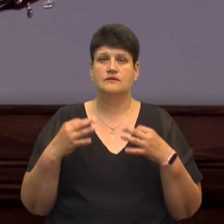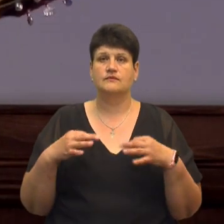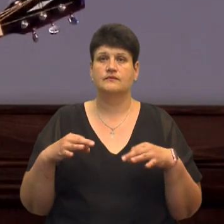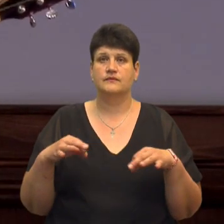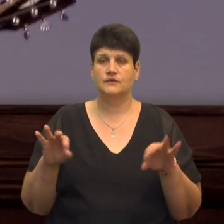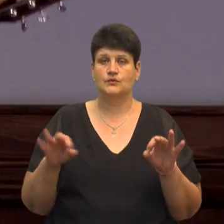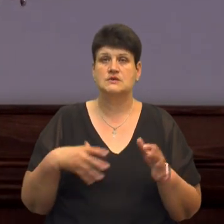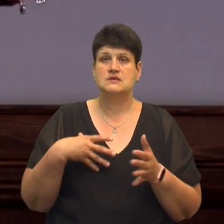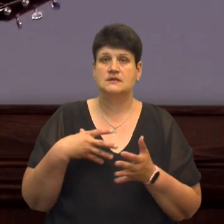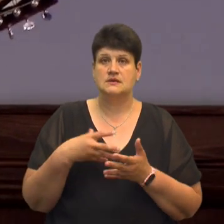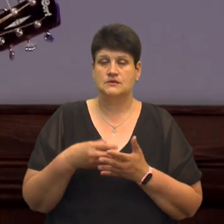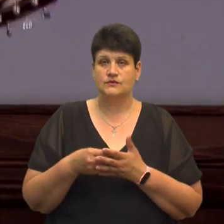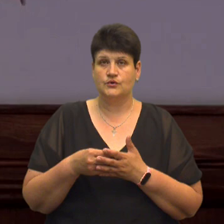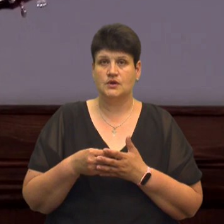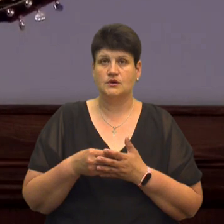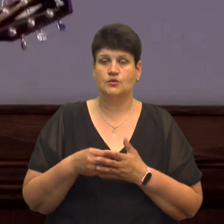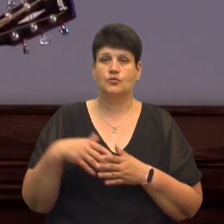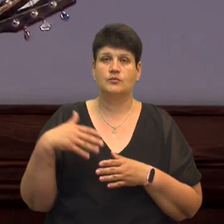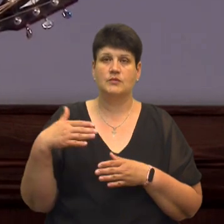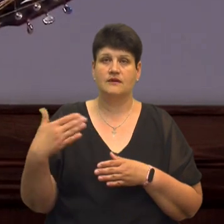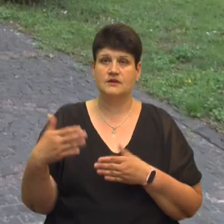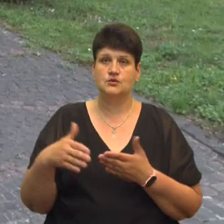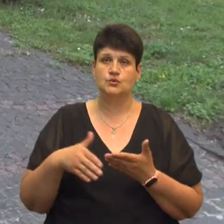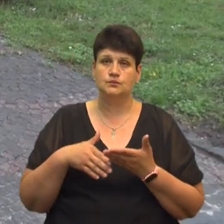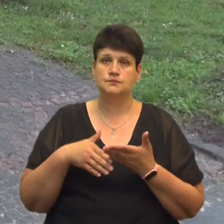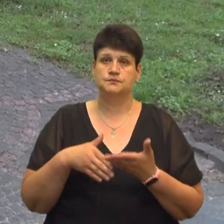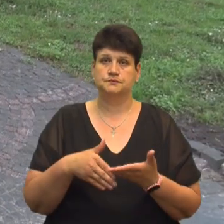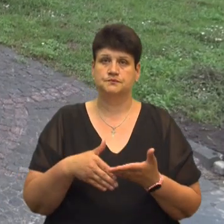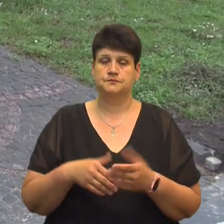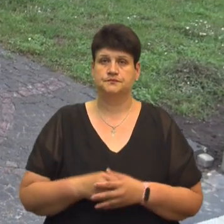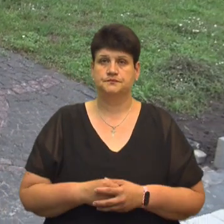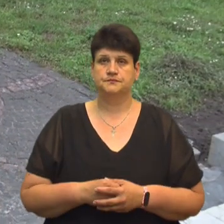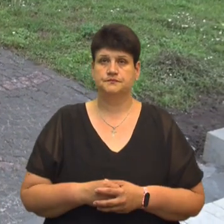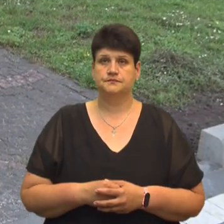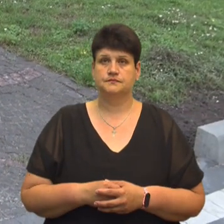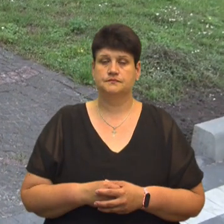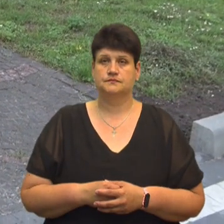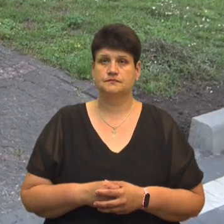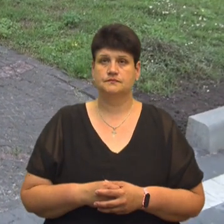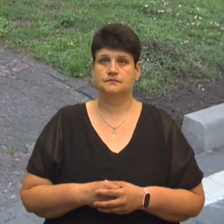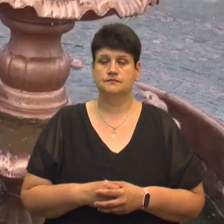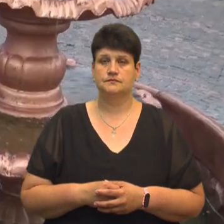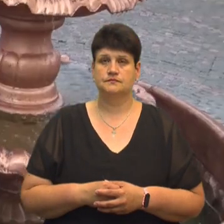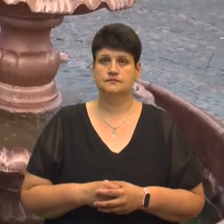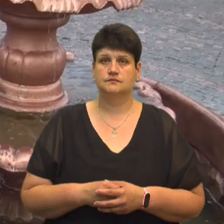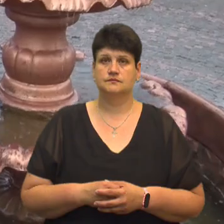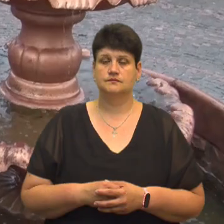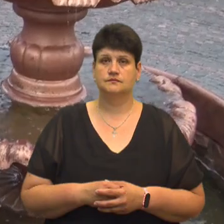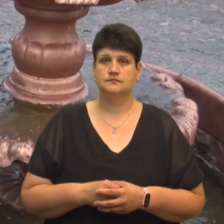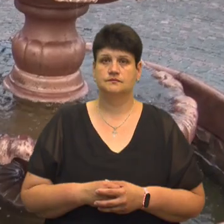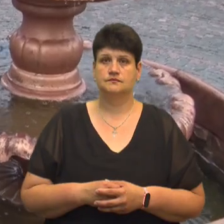своєю провицею допоможи. Любов Гадомська, Василь Панчук, Суспільне новини,